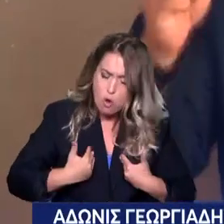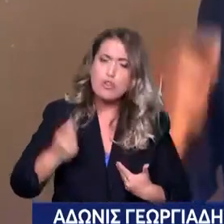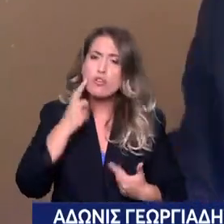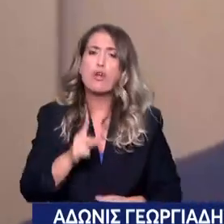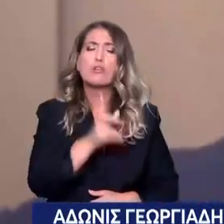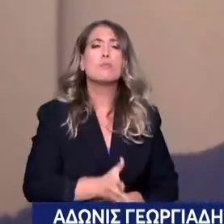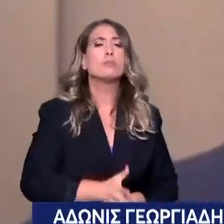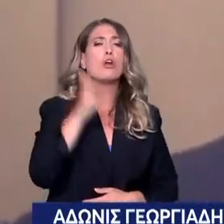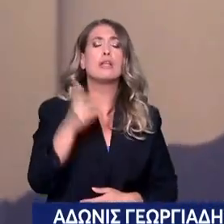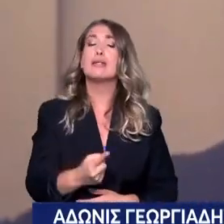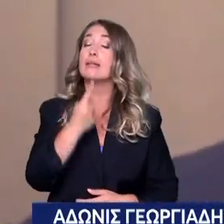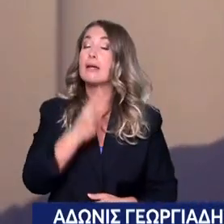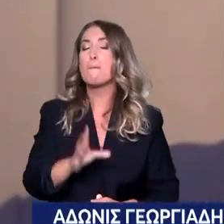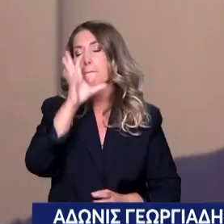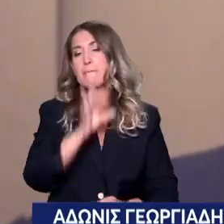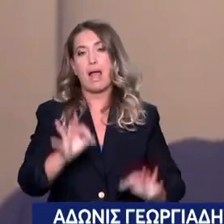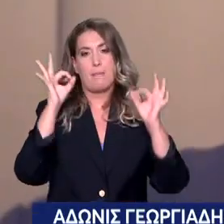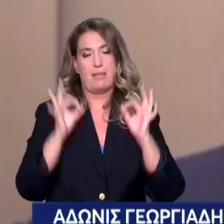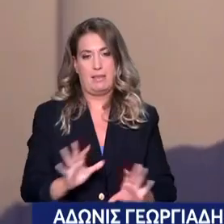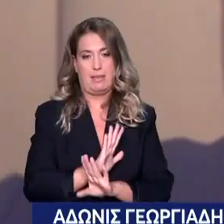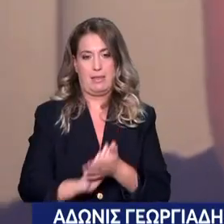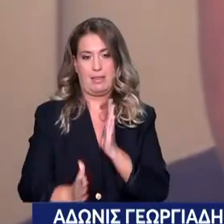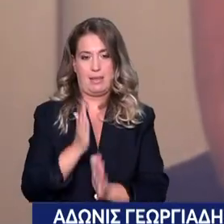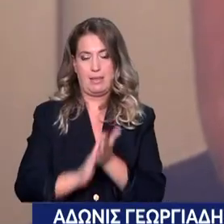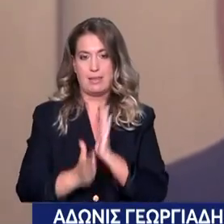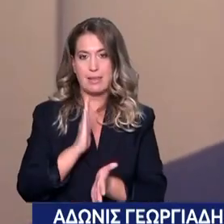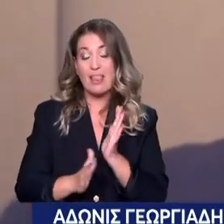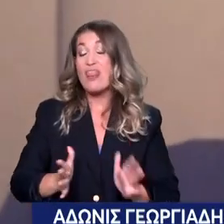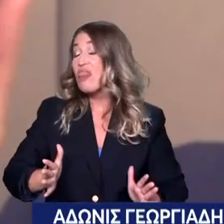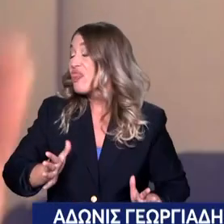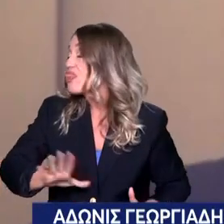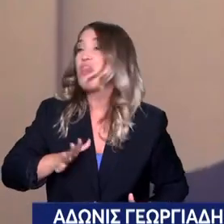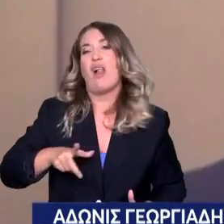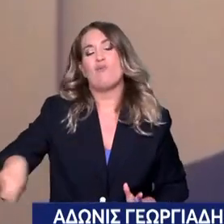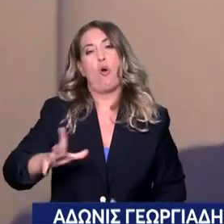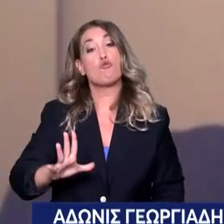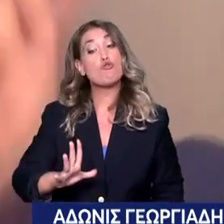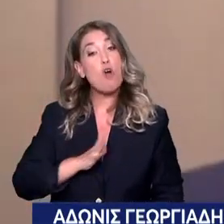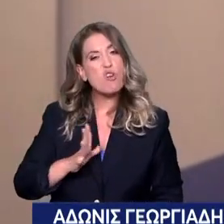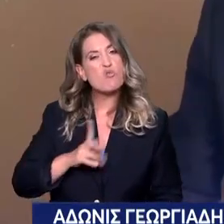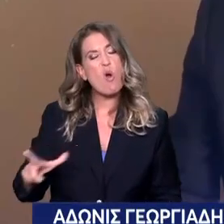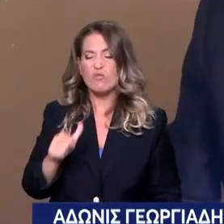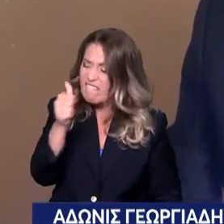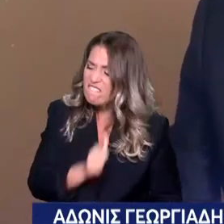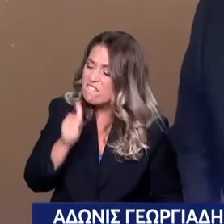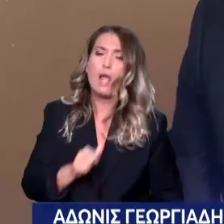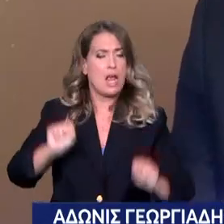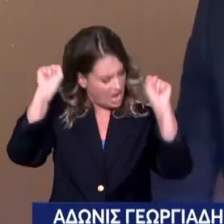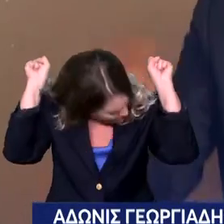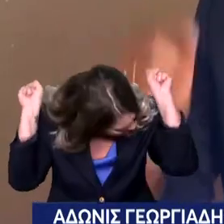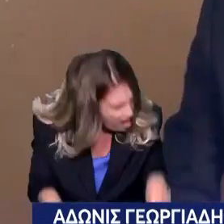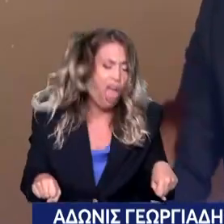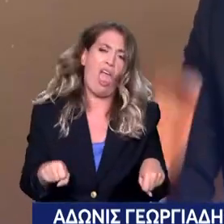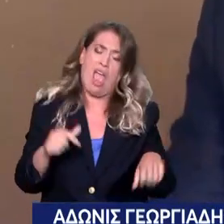θέλουμε καθόλου να βλέπουμε Τον κόμμα να ταλαιπωρείτε τόσο στην εφημερία Γιατί σ' αυτό συμφωνούμε Είναι απαράδεκτη αυτή η αναμονή